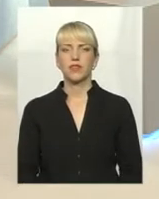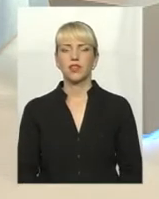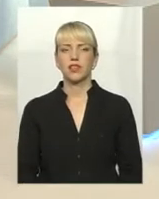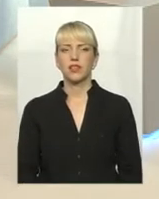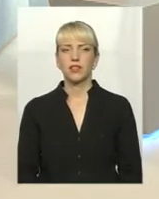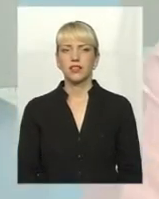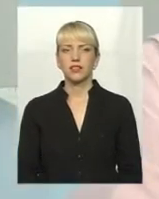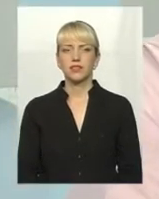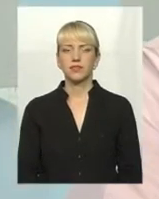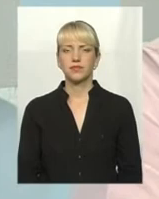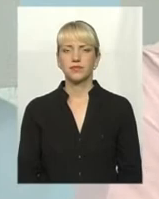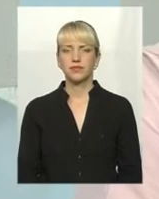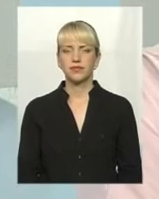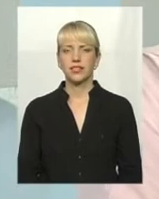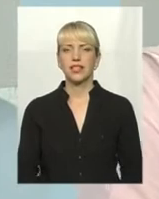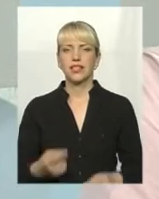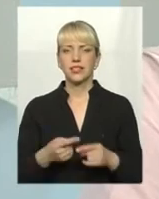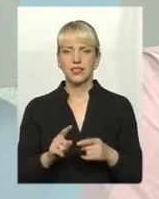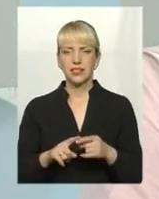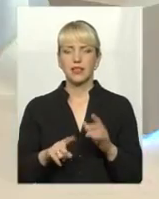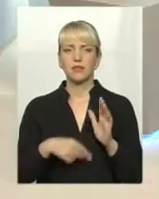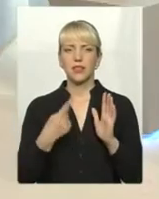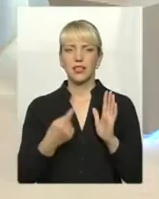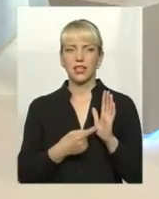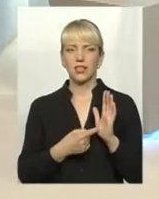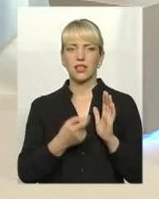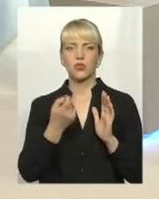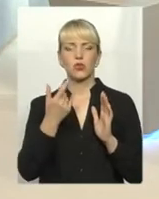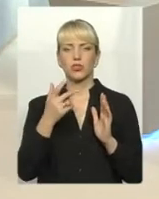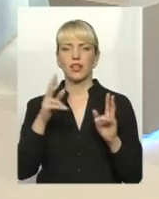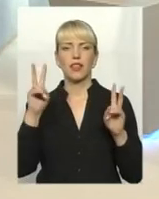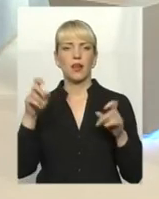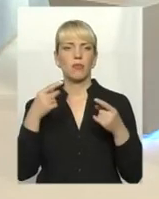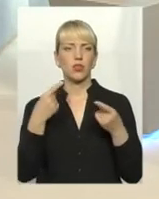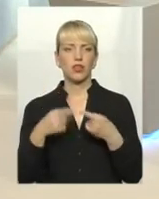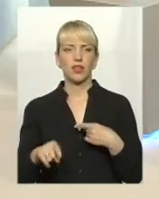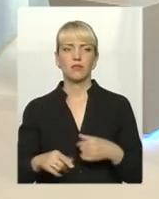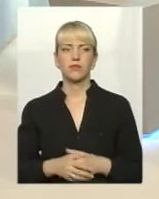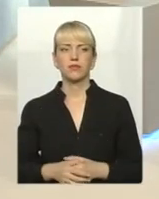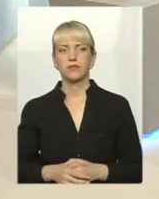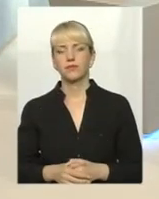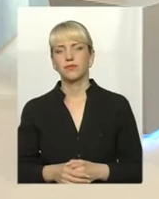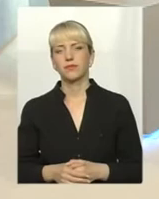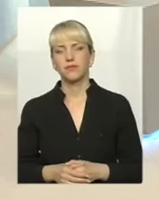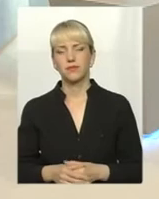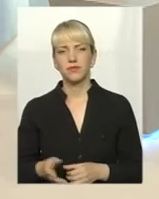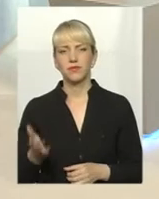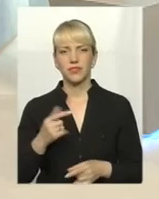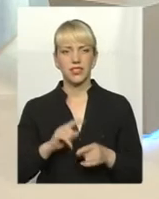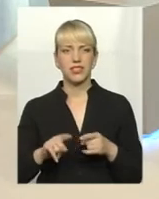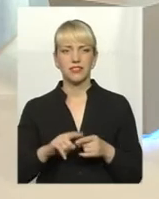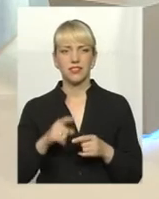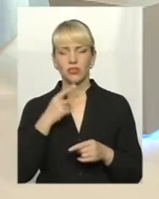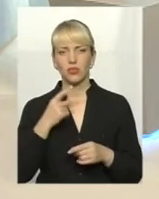стосується ефіру. запитання, воно, правда, що трошки не по темі. А я можу відповісти. Ну, так, швиденько, якщо.